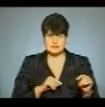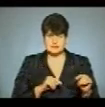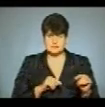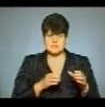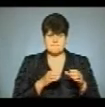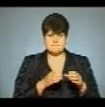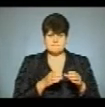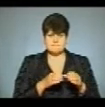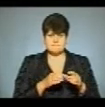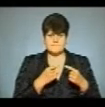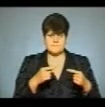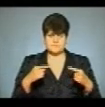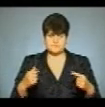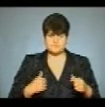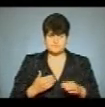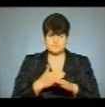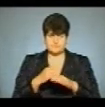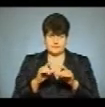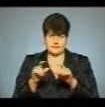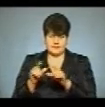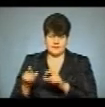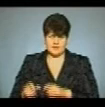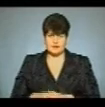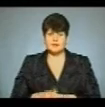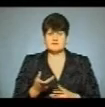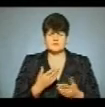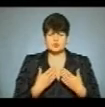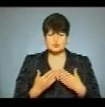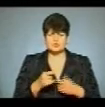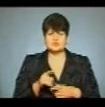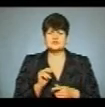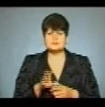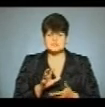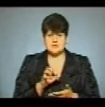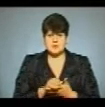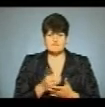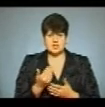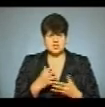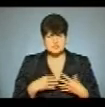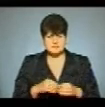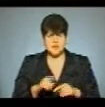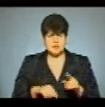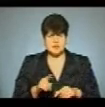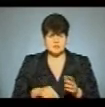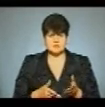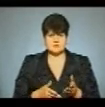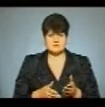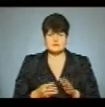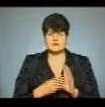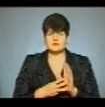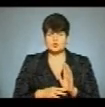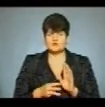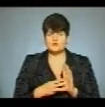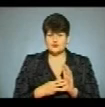гарнізонам. Як взагалі ставиться до того, чим ви займаєтесь, ваша сім'я, рідні? У 98-му